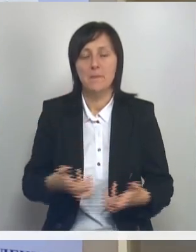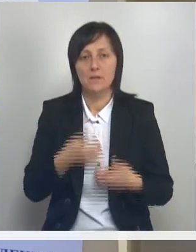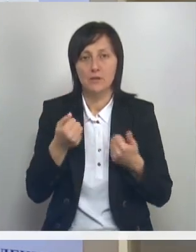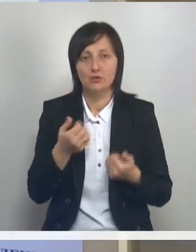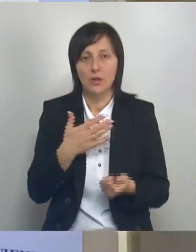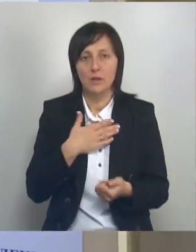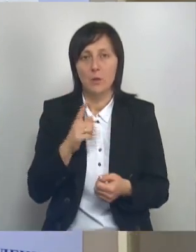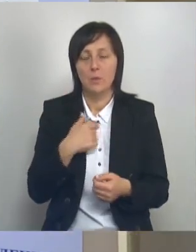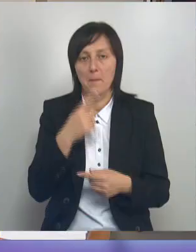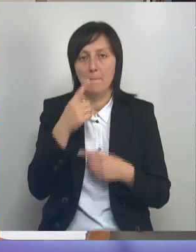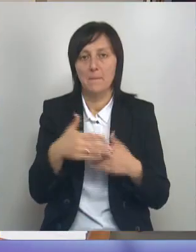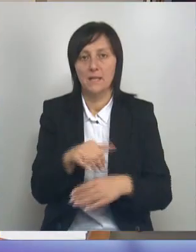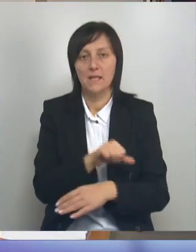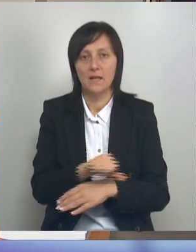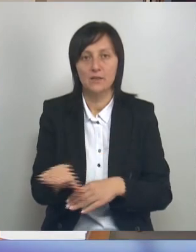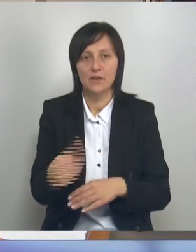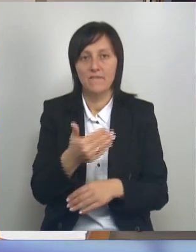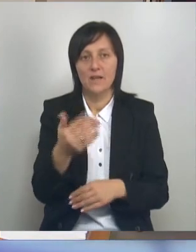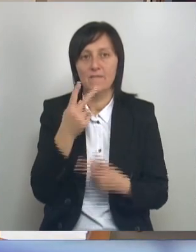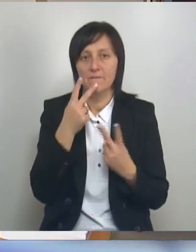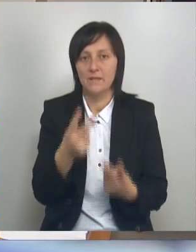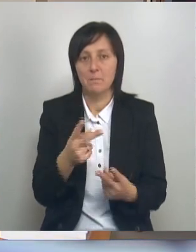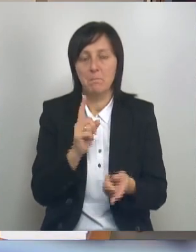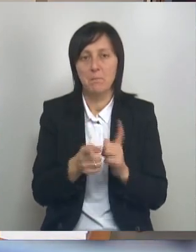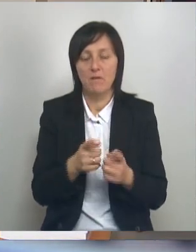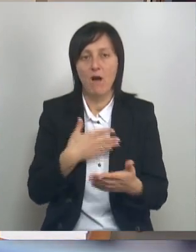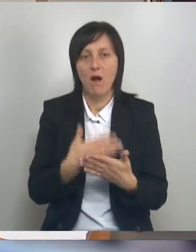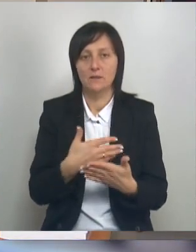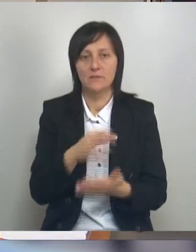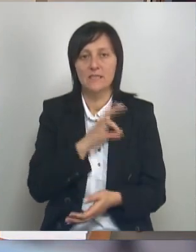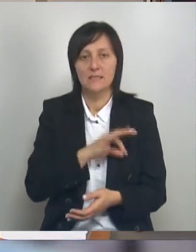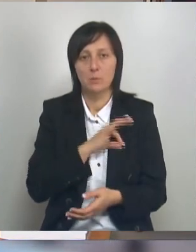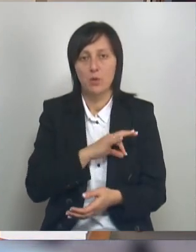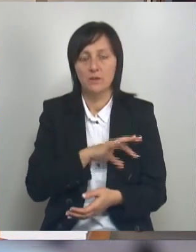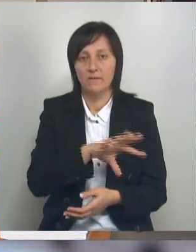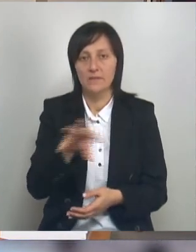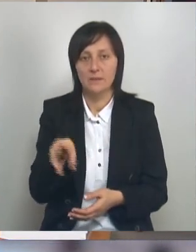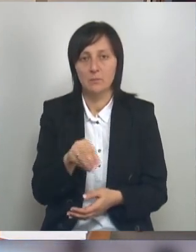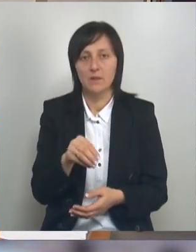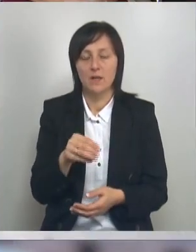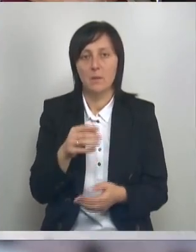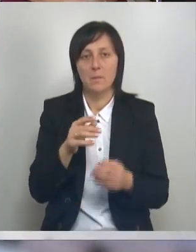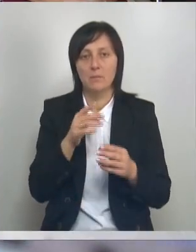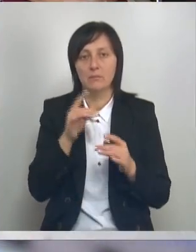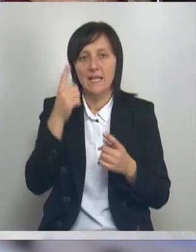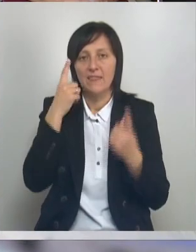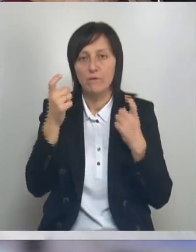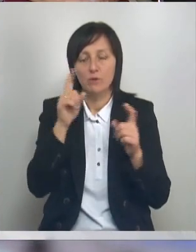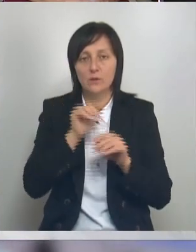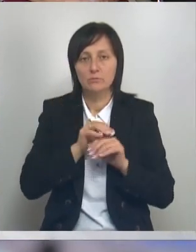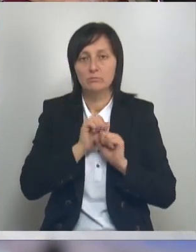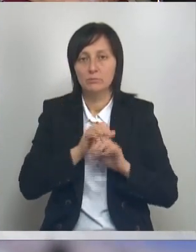его, поскольку мы приоритетный регион. Вы видите, что сурдоперевод активно используется властями региона при оповещении, при каких-то